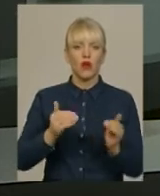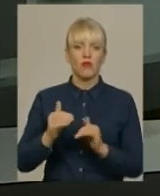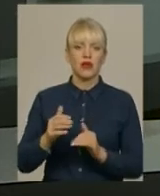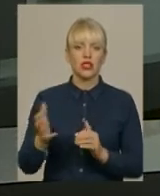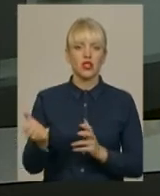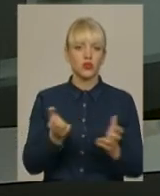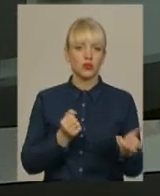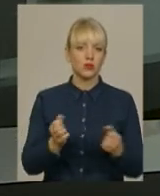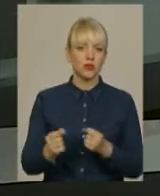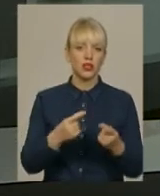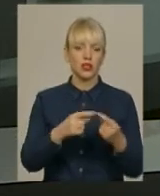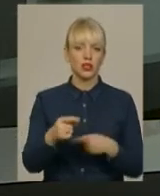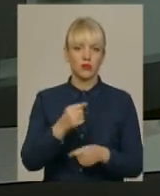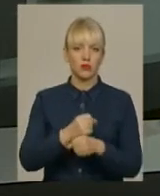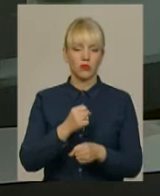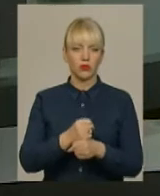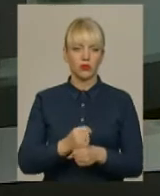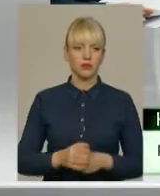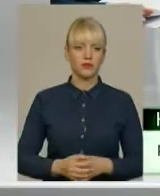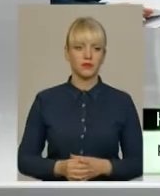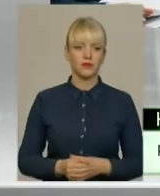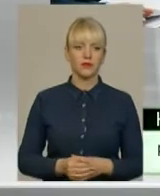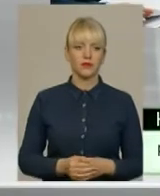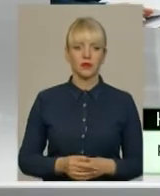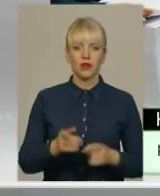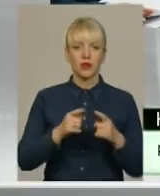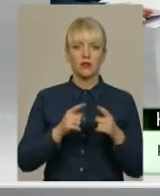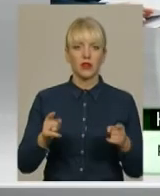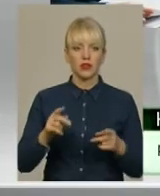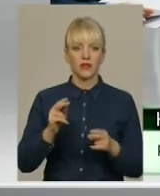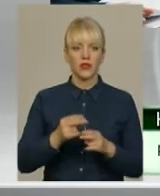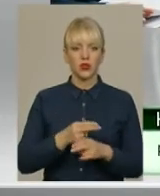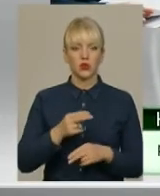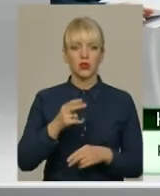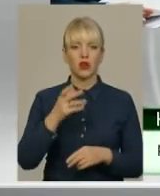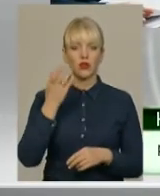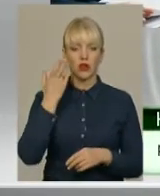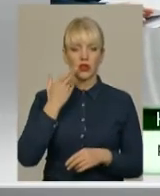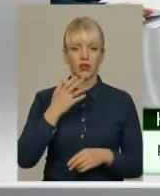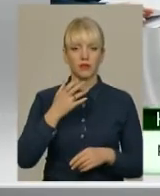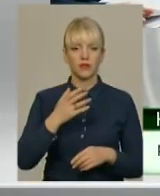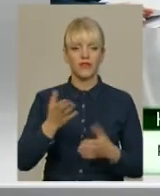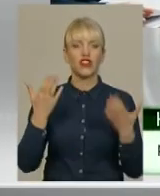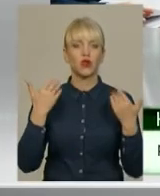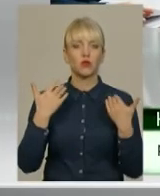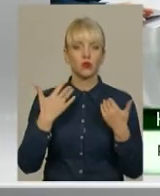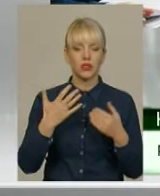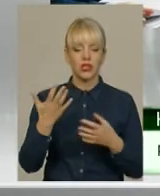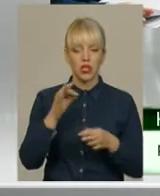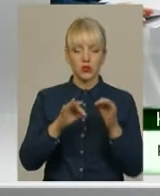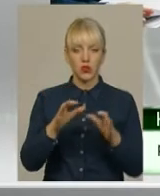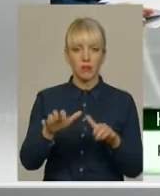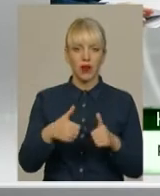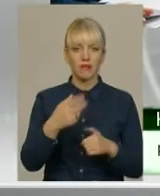суміщення з іншими видами діяльності. В період відпустки, яку брав власниць трьома частинами, з 18